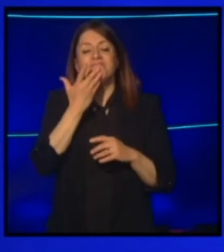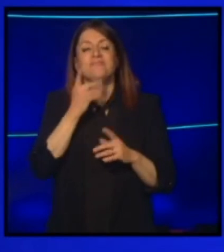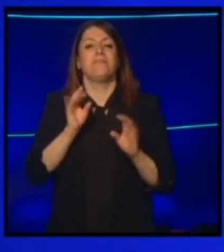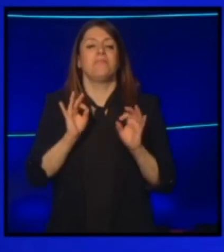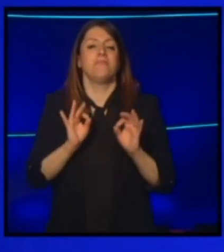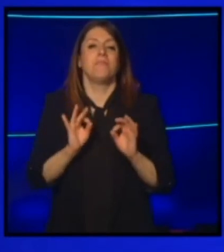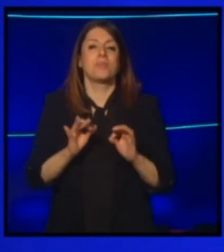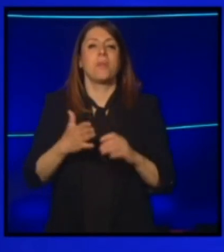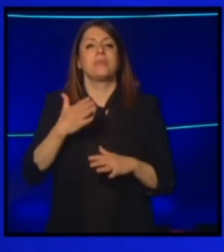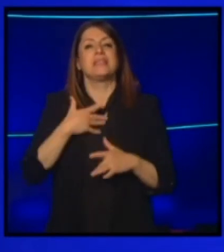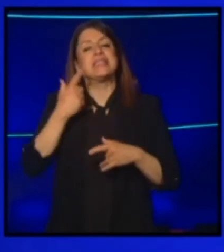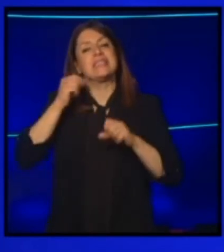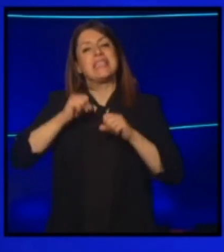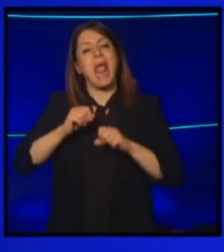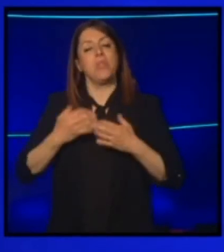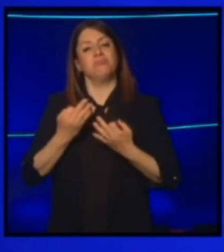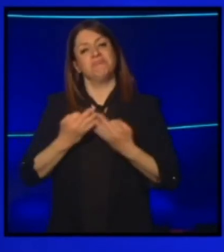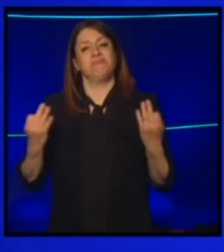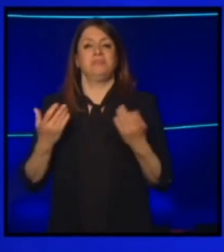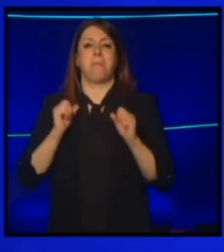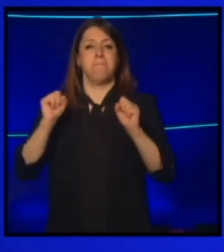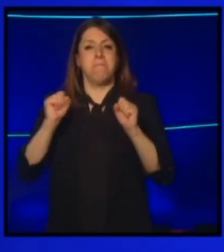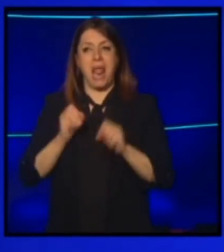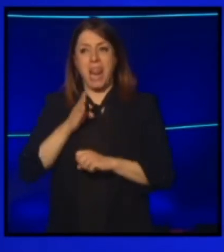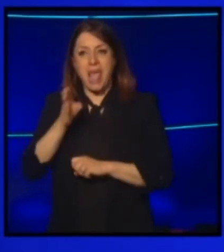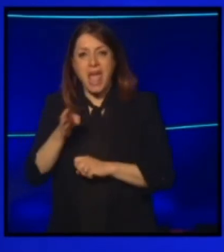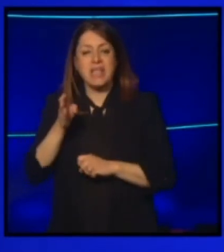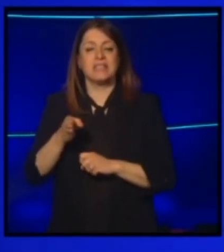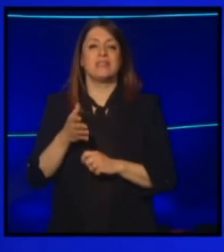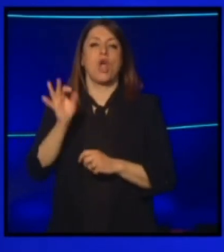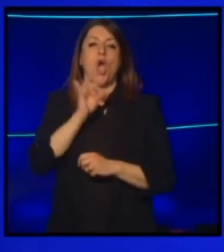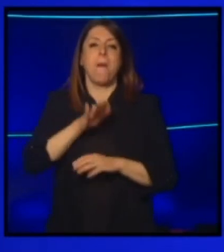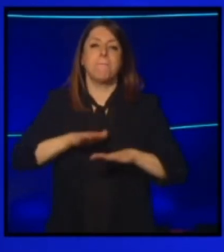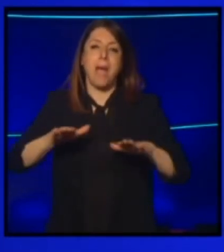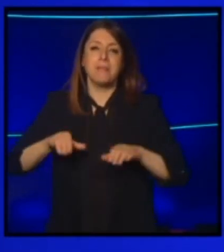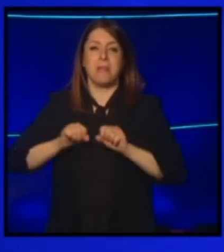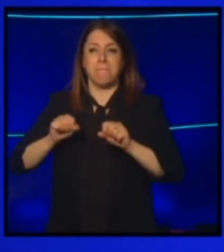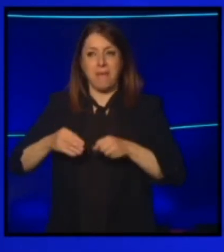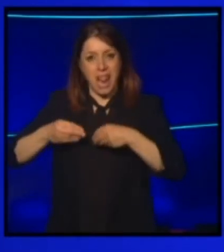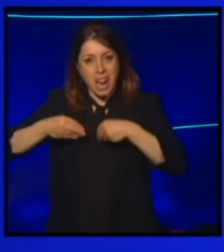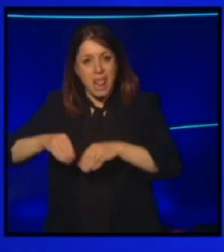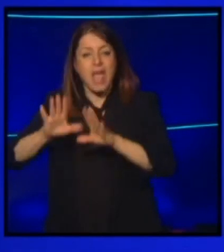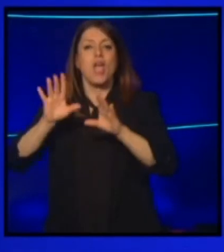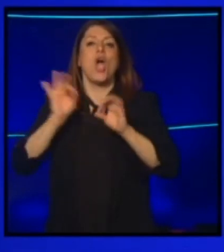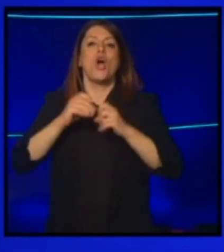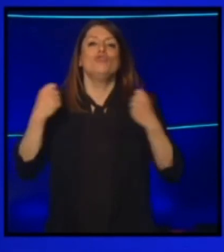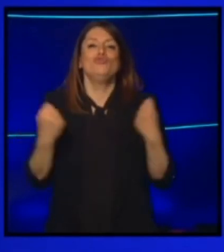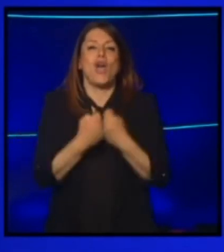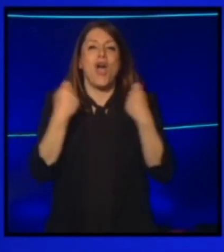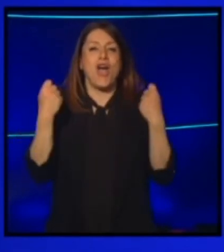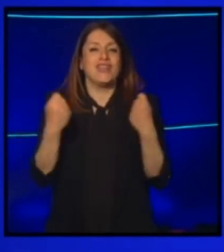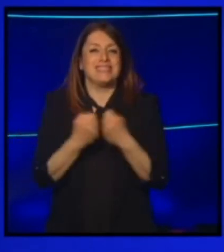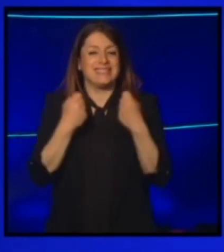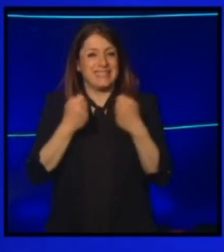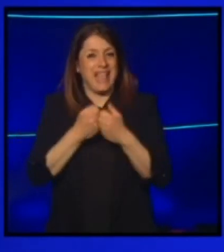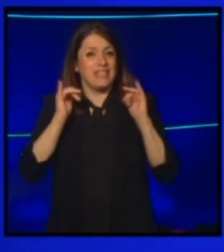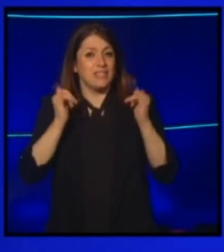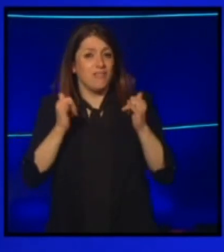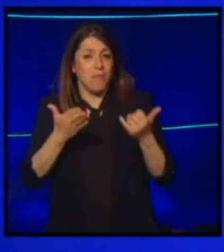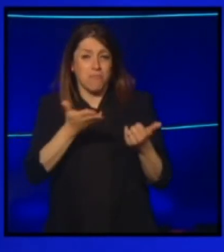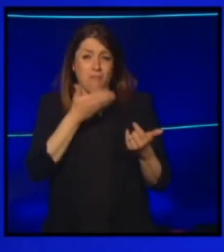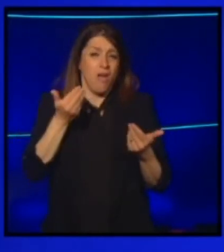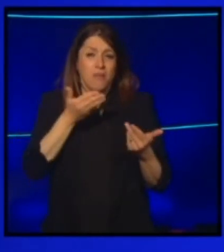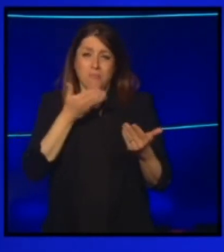propria salute in palestra, o a portare i bambini a divertirsi alle giostre. Ci mancano davvero